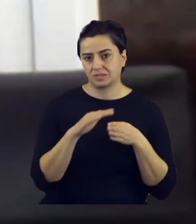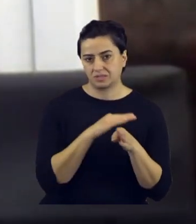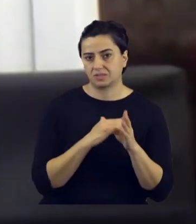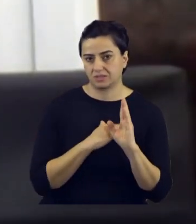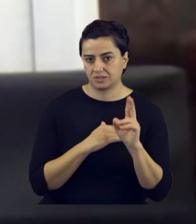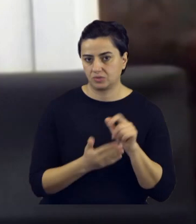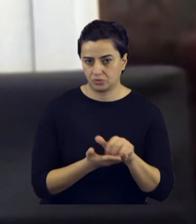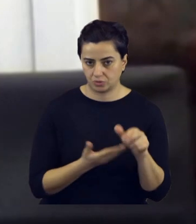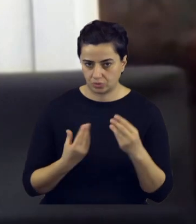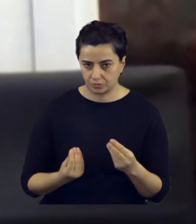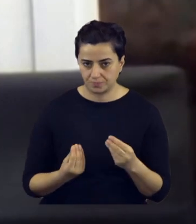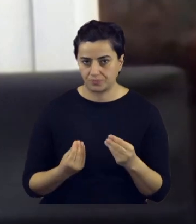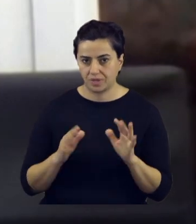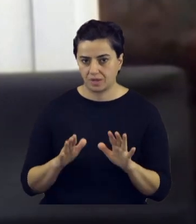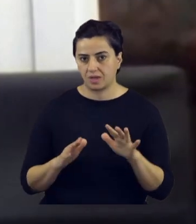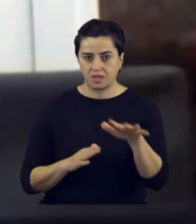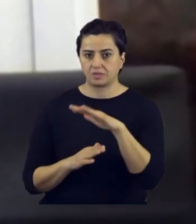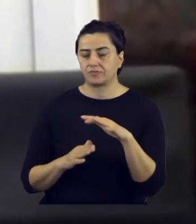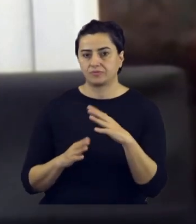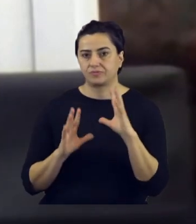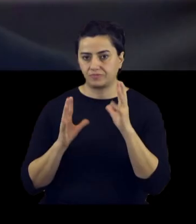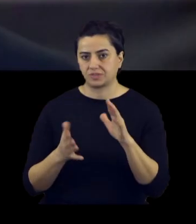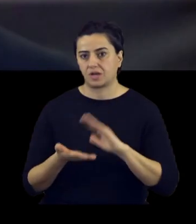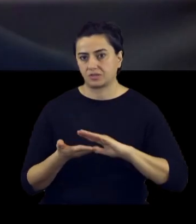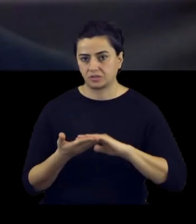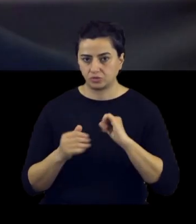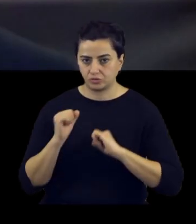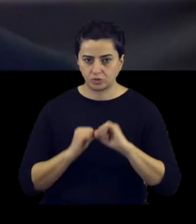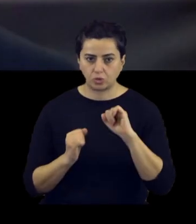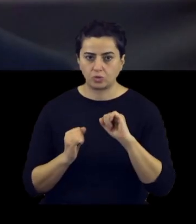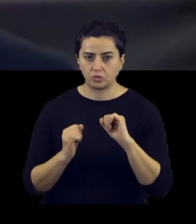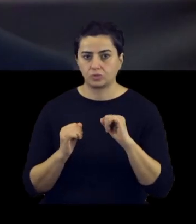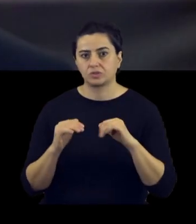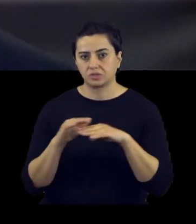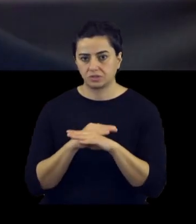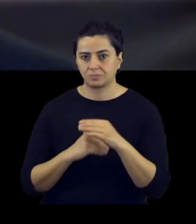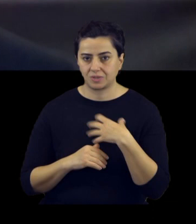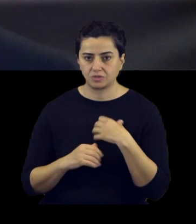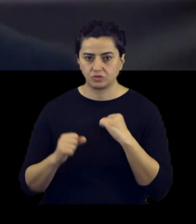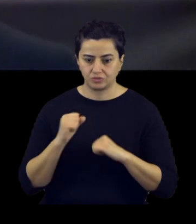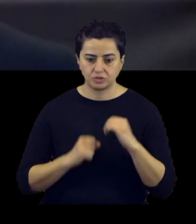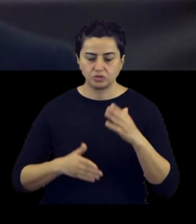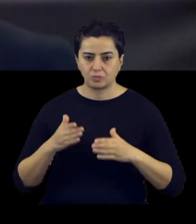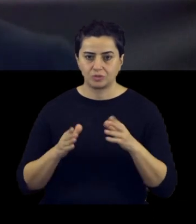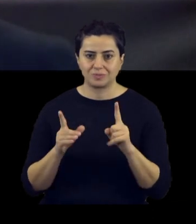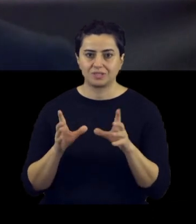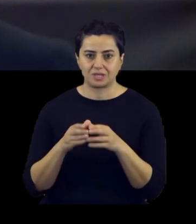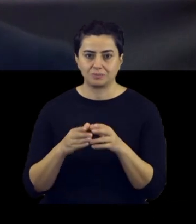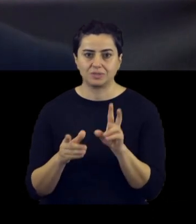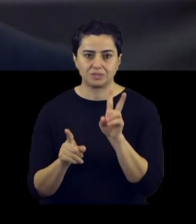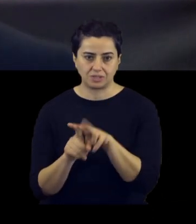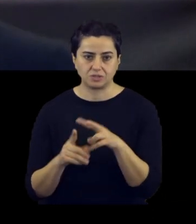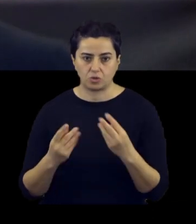kurdum ve o şekilde ilerledim. Ama etrafımda çok fazla arkadaşım üniversite okuyor ve ben de bir üniversitenin robotik takımına